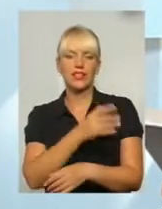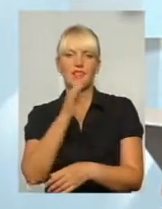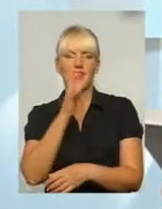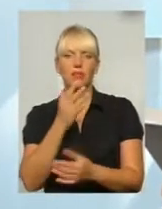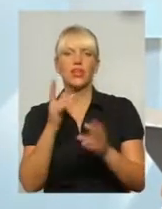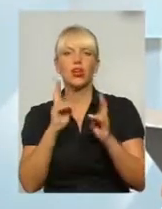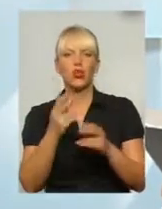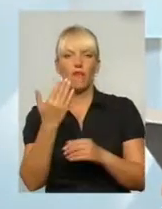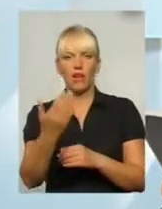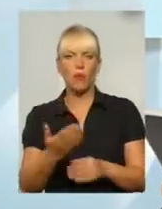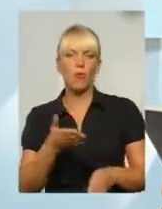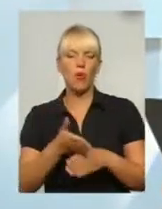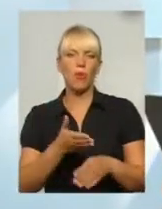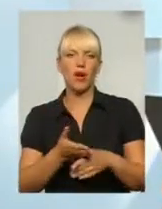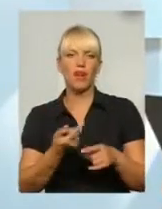І хто вам допомагав в цьому?